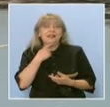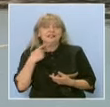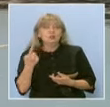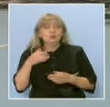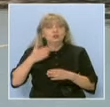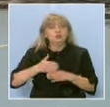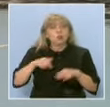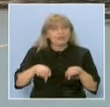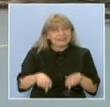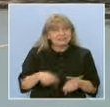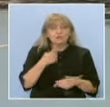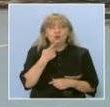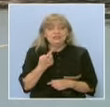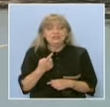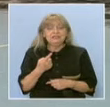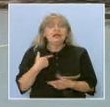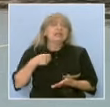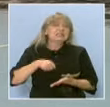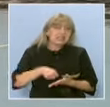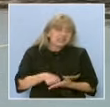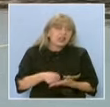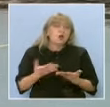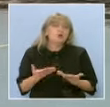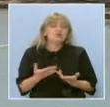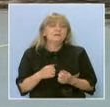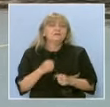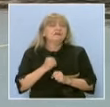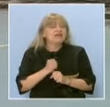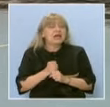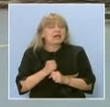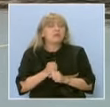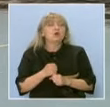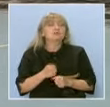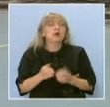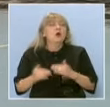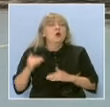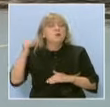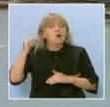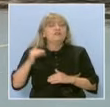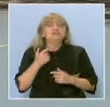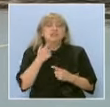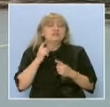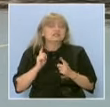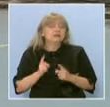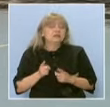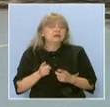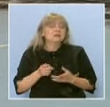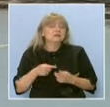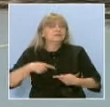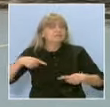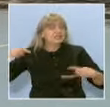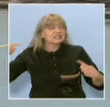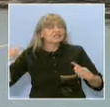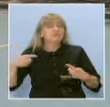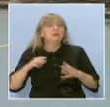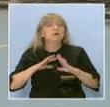до тази ми се наложи да работя повече, за да се развия